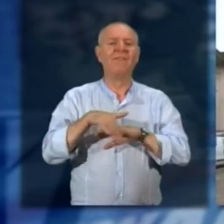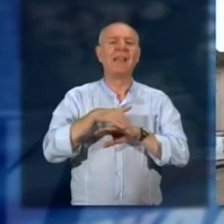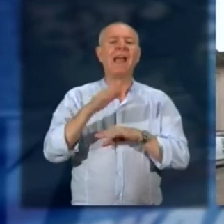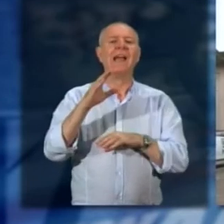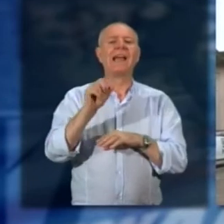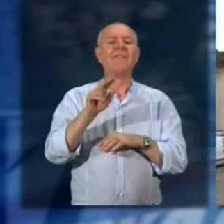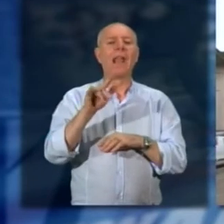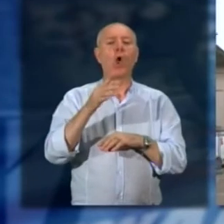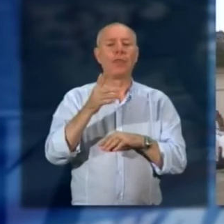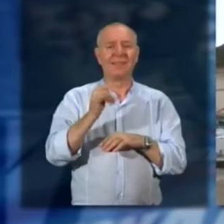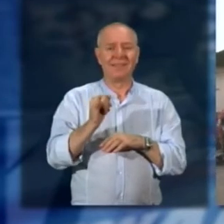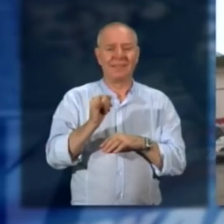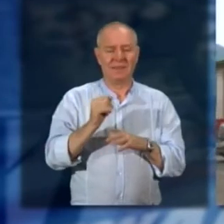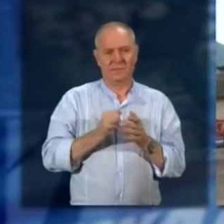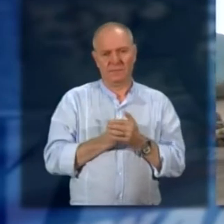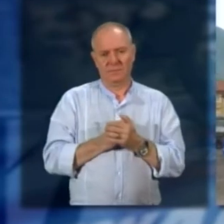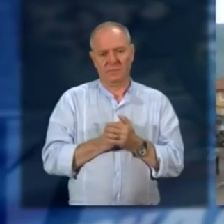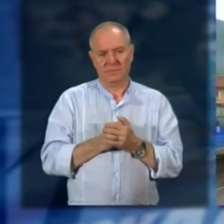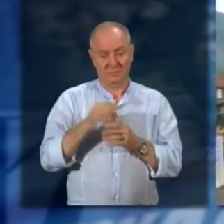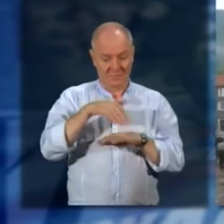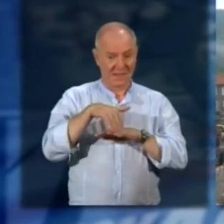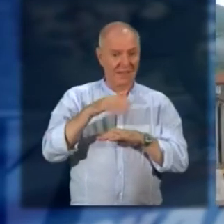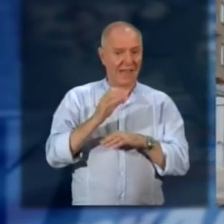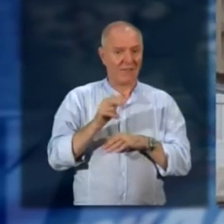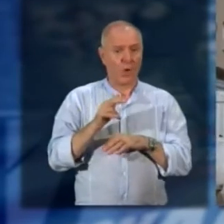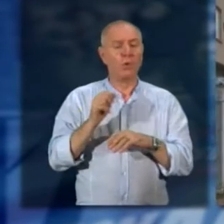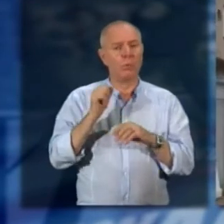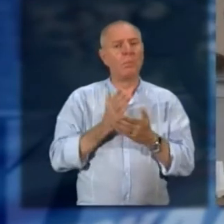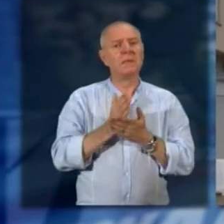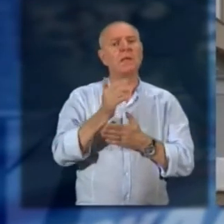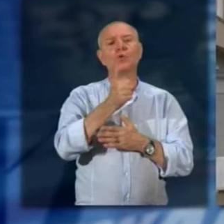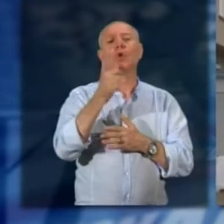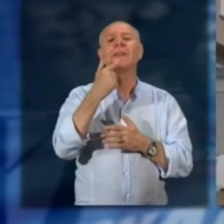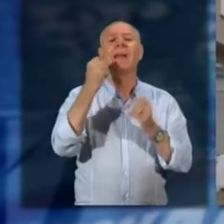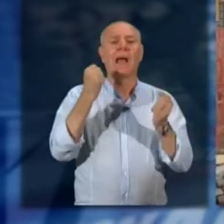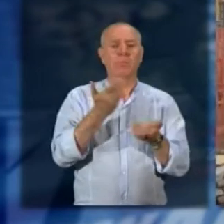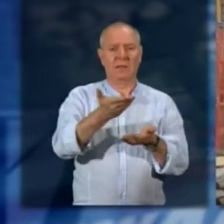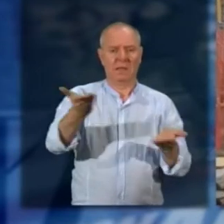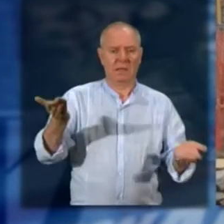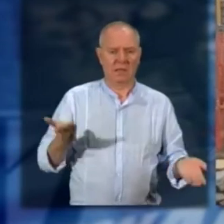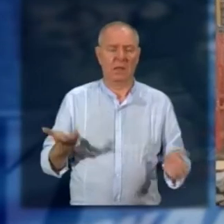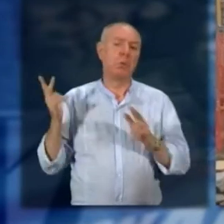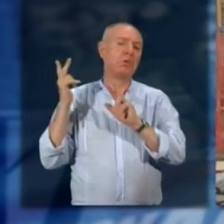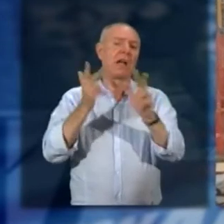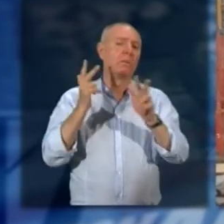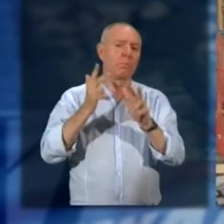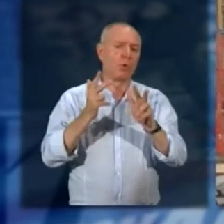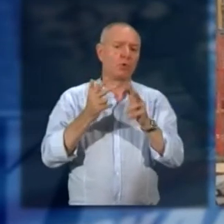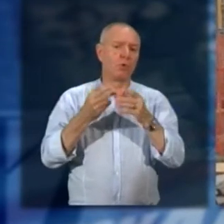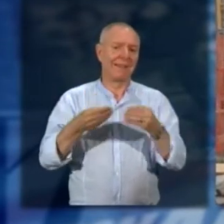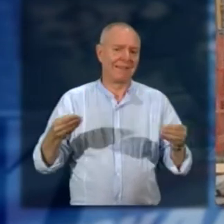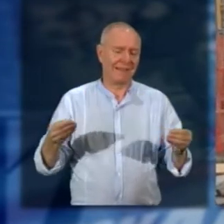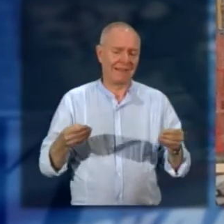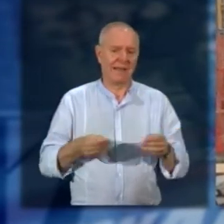Via Zanoia con un unico distinguo in Via Cavallotti potranno transitare solamente i residenti ed i furgoni per carico e scarico merci con una